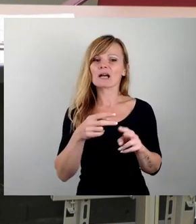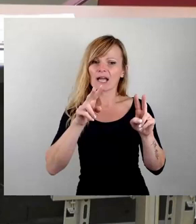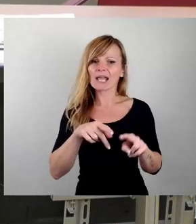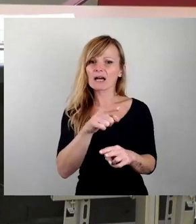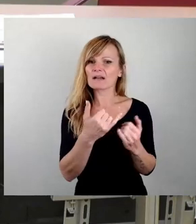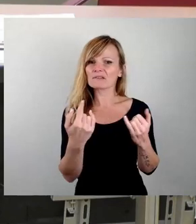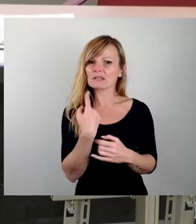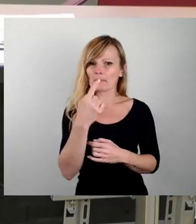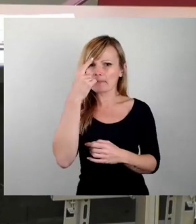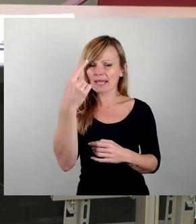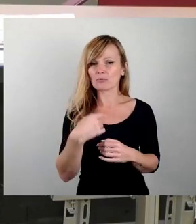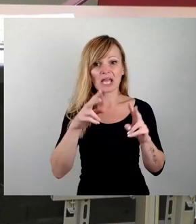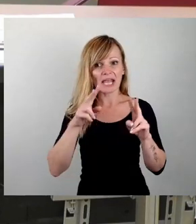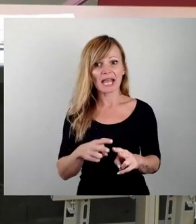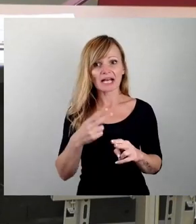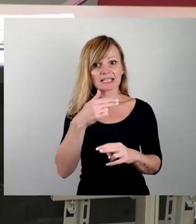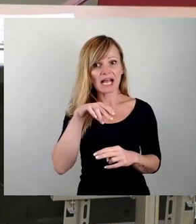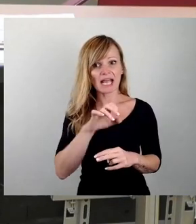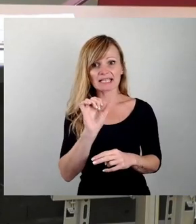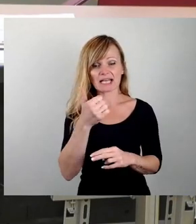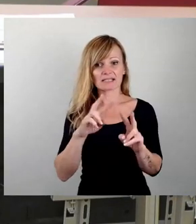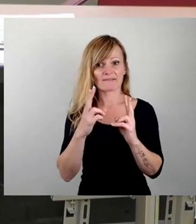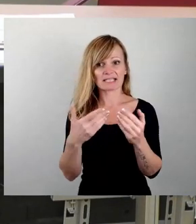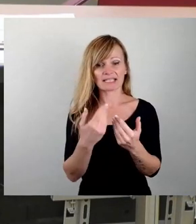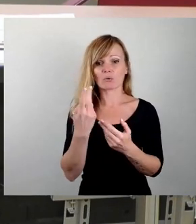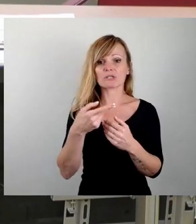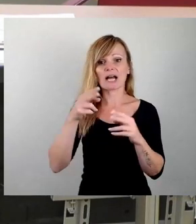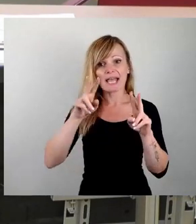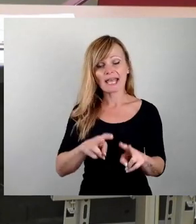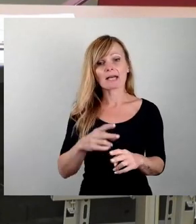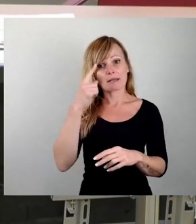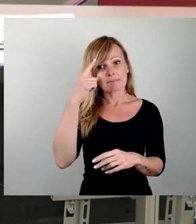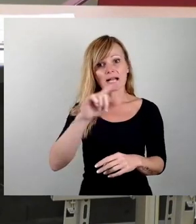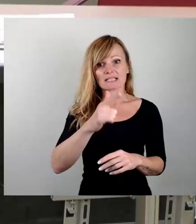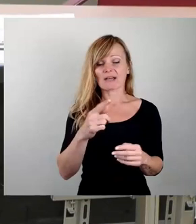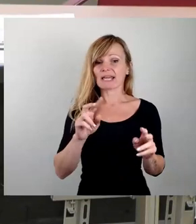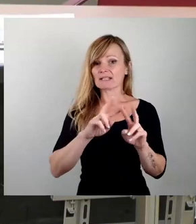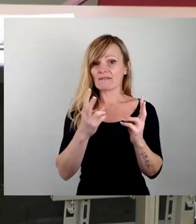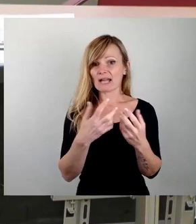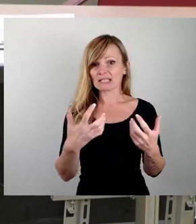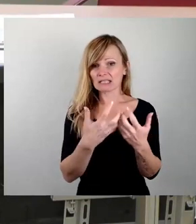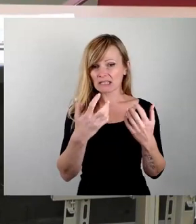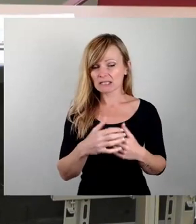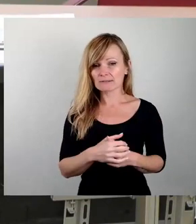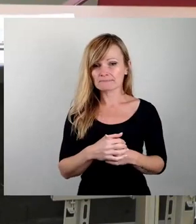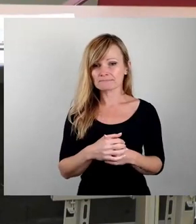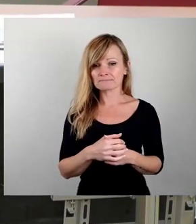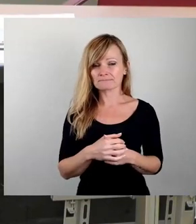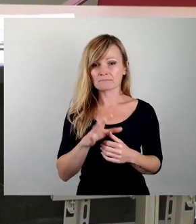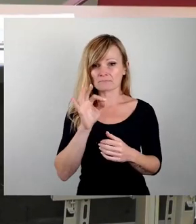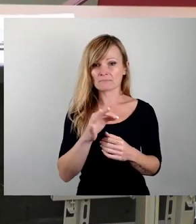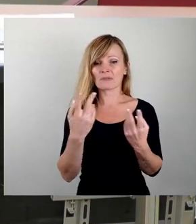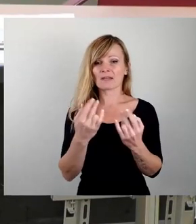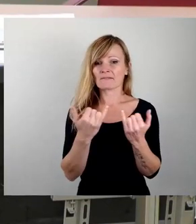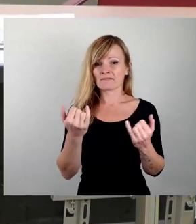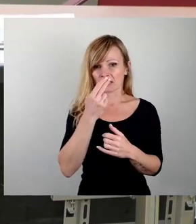als sogenannter Ehrenhain, Erster Weltkrieg, oder Ehrenmal, Zweiter Weltkrieg? Ist es ehrenhaft fürs Land zu verrecken? Wie stehen wir denn zum